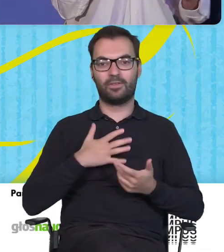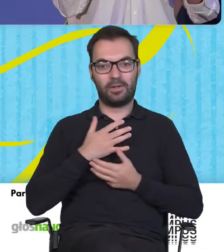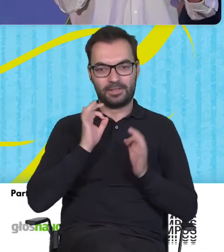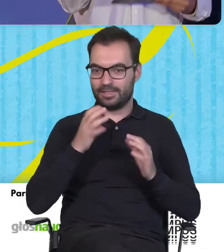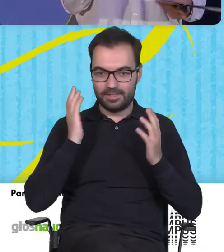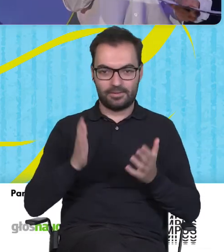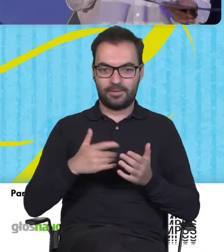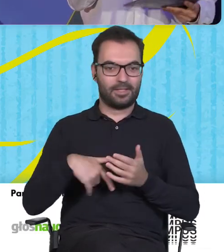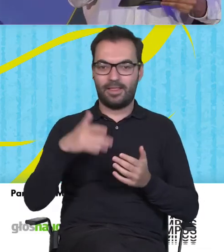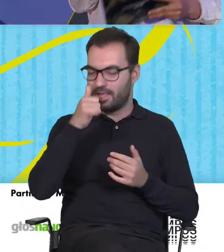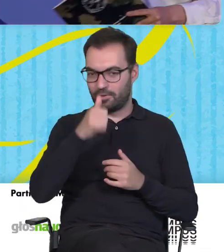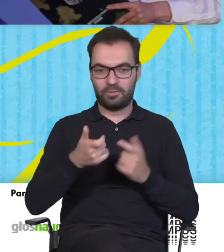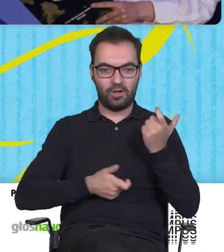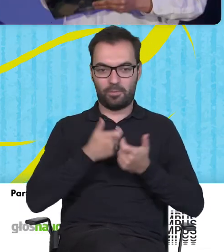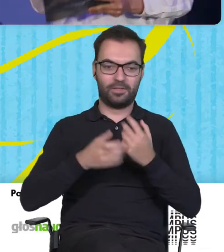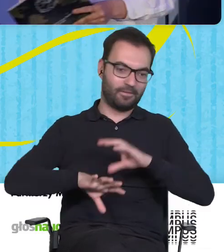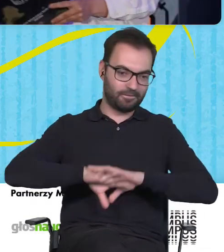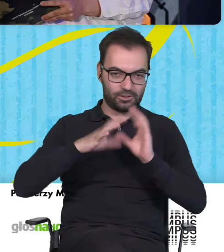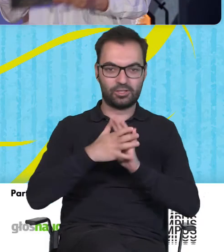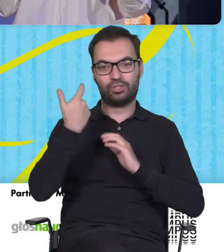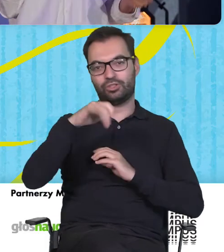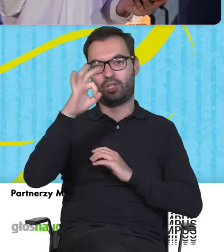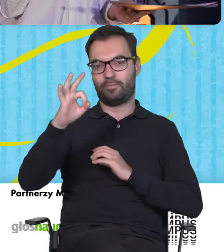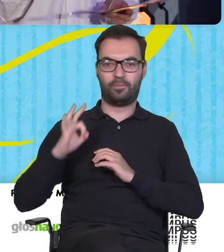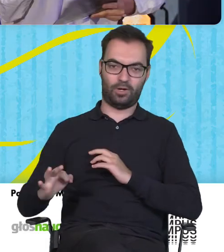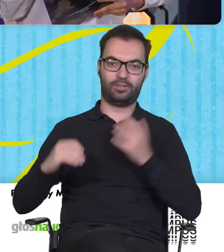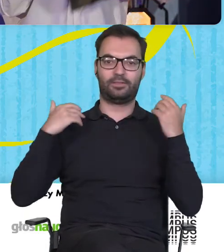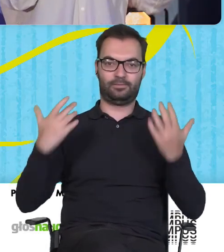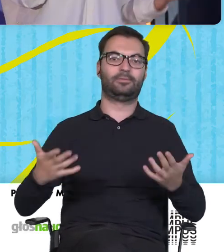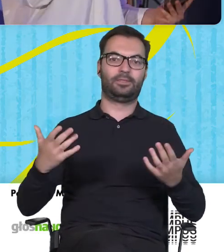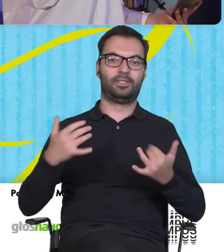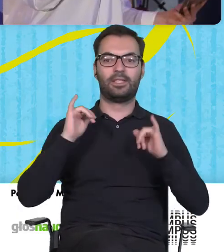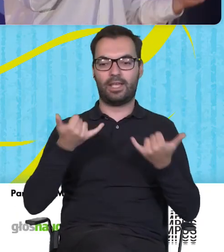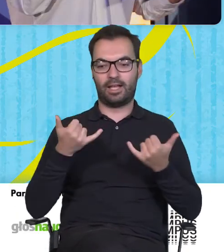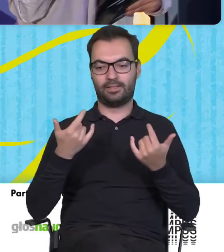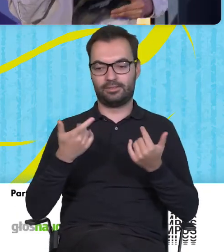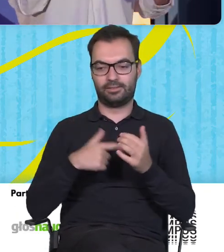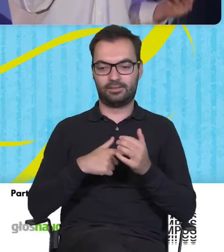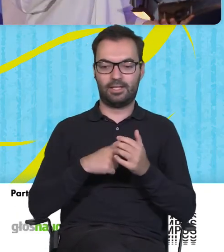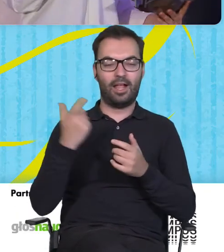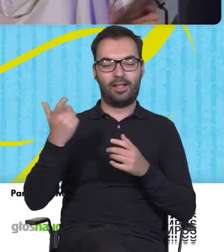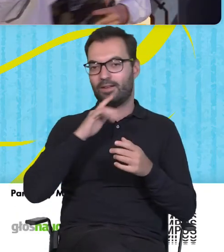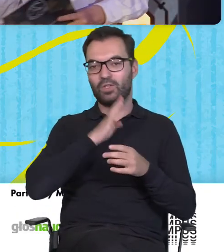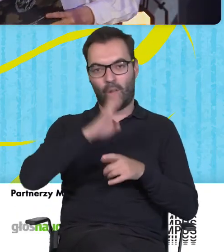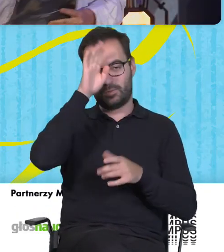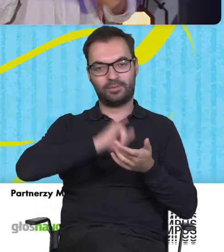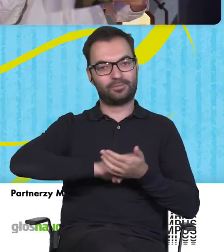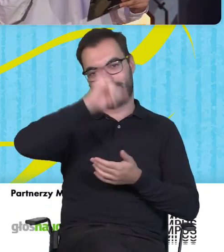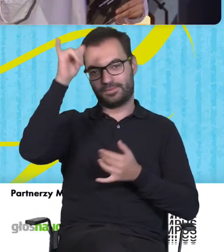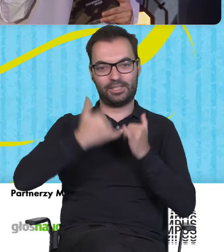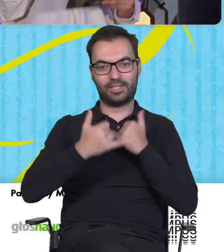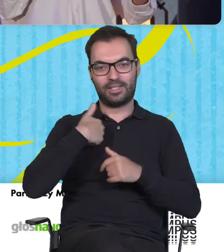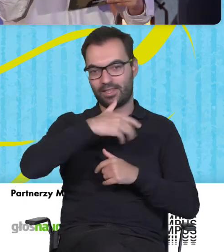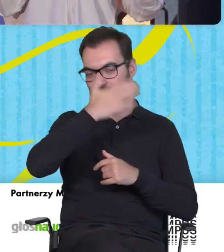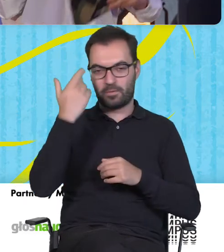będziemy w stanie robić wszystkiego na 100%, a jak możemy latać w kosmos, na Marsa, na Księżyc, jeżeli nie będziemy